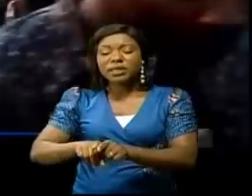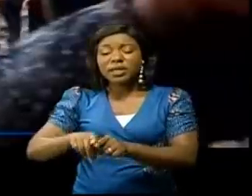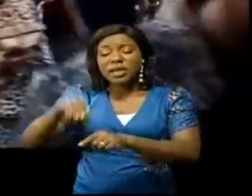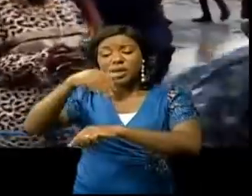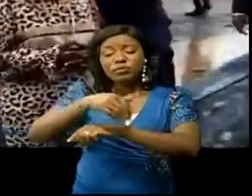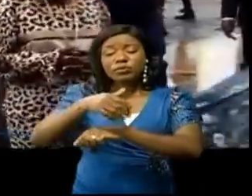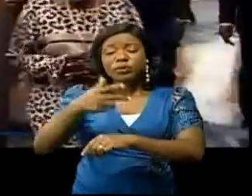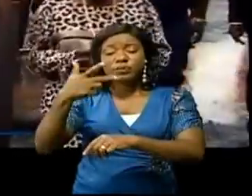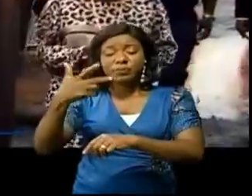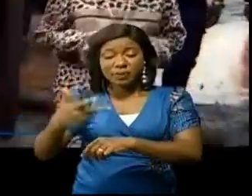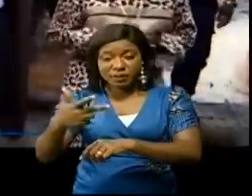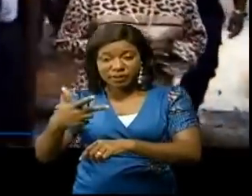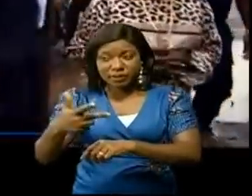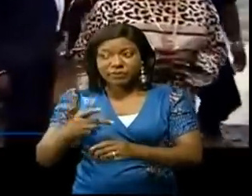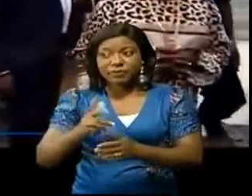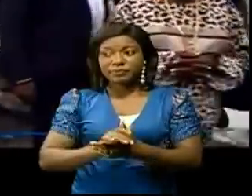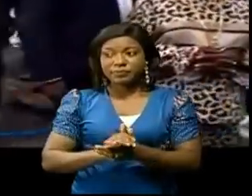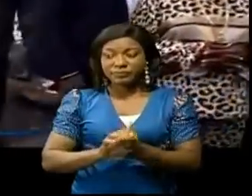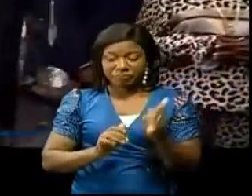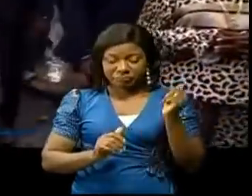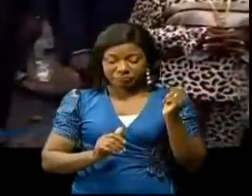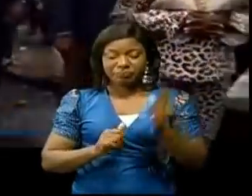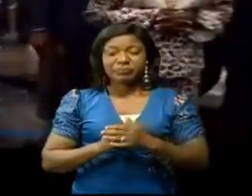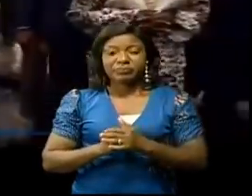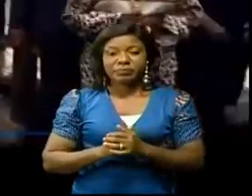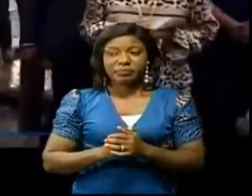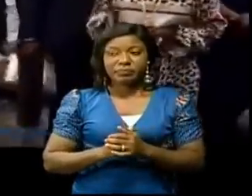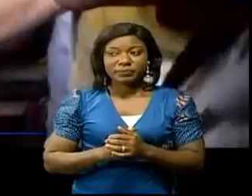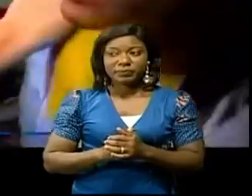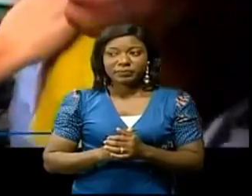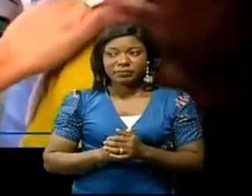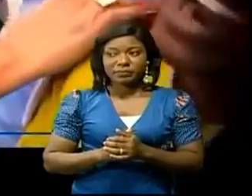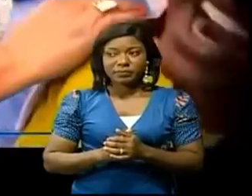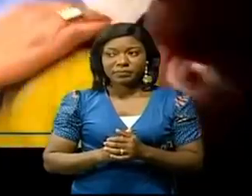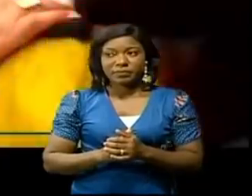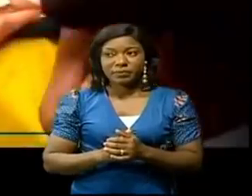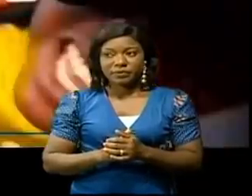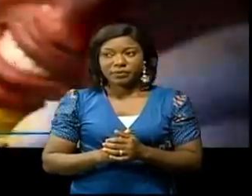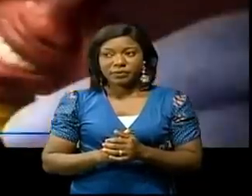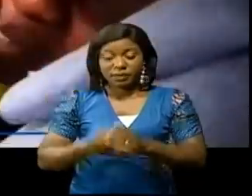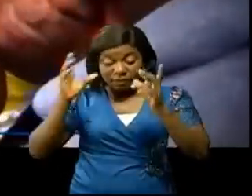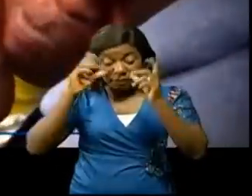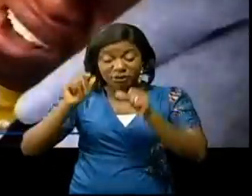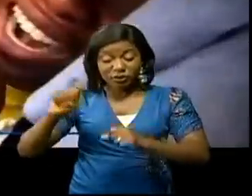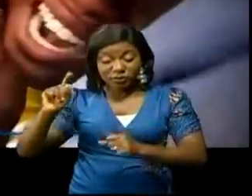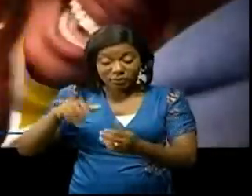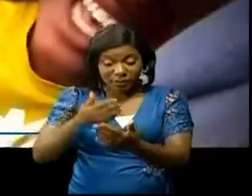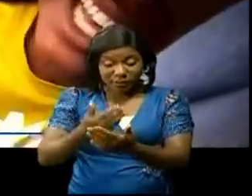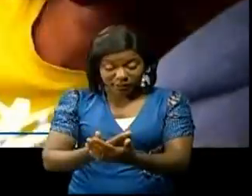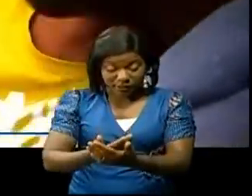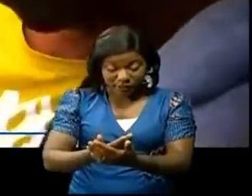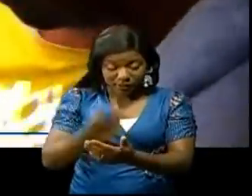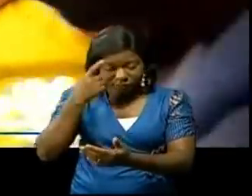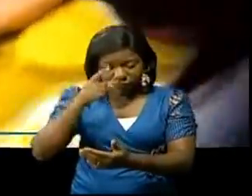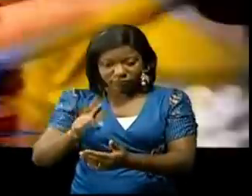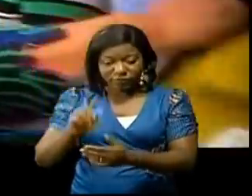Antoine